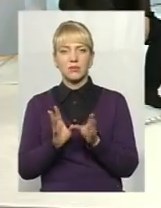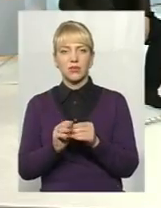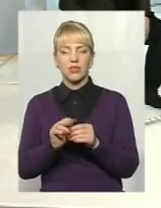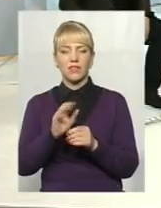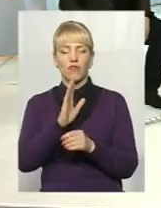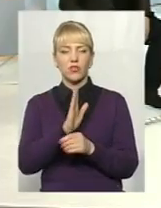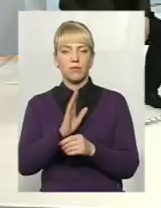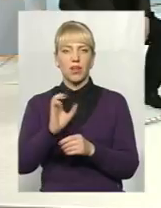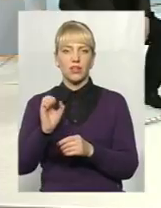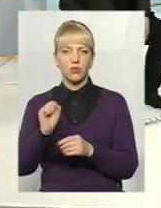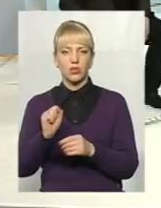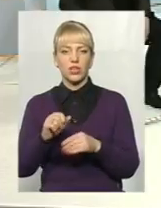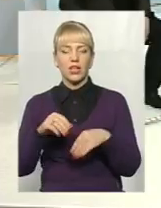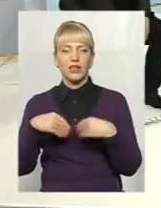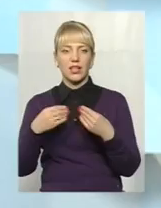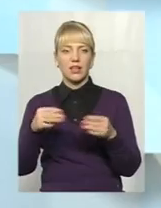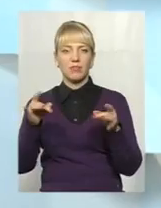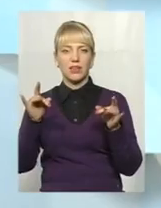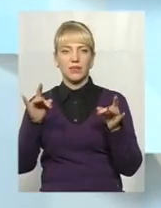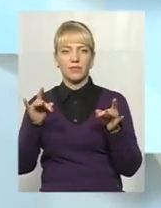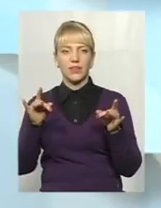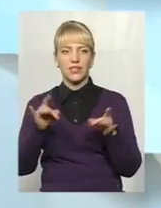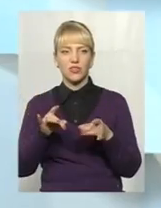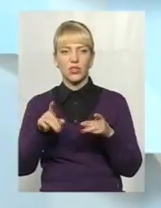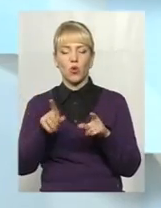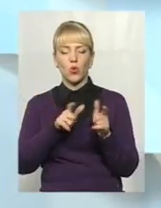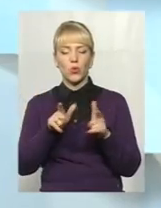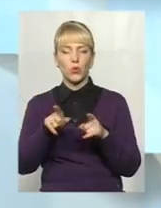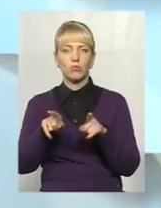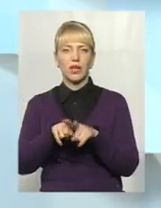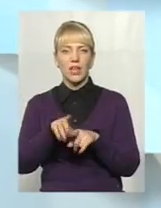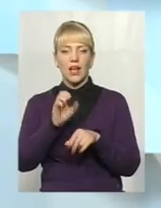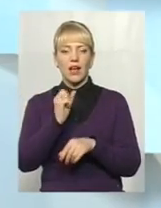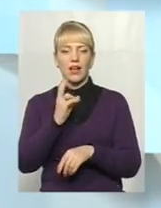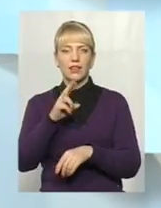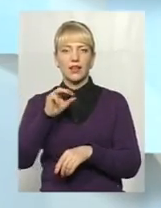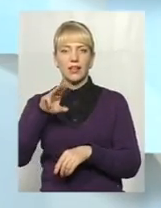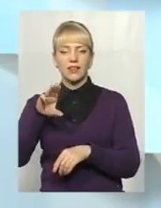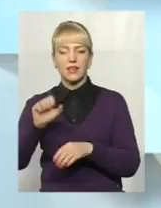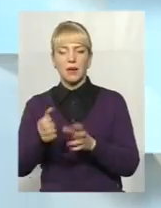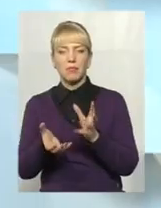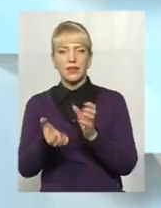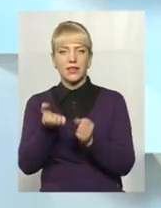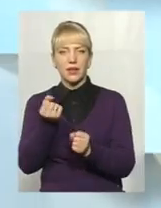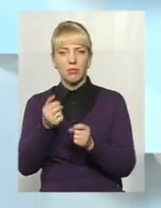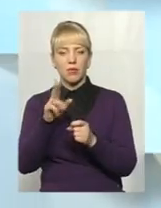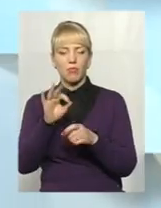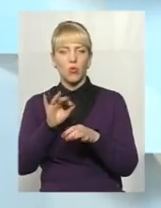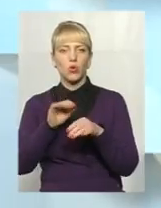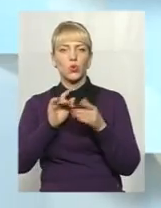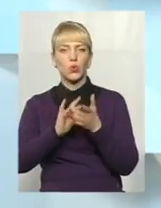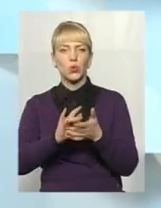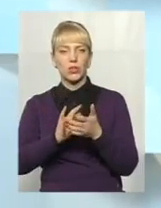Анатольовичем, з готельєром-ресторатором, готуємо такі анкети підтримки подієвого туризму, щоб зрозуміти,